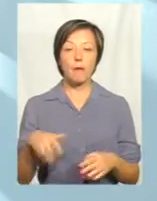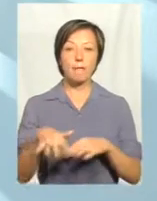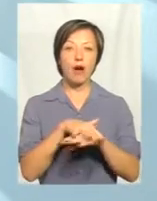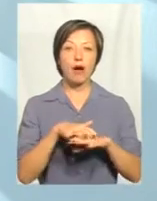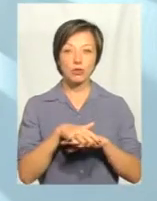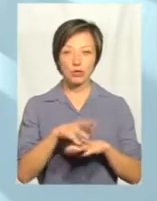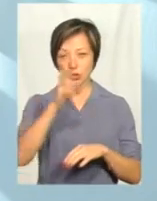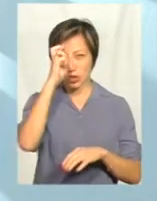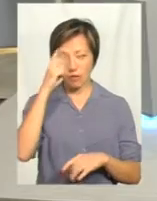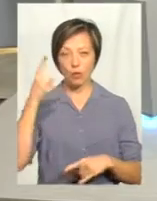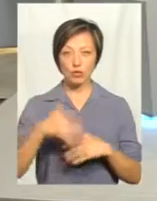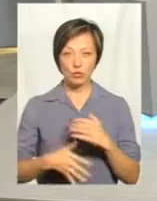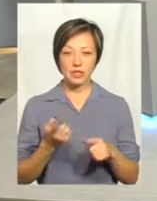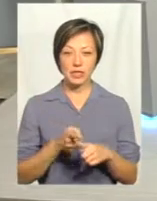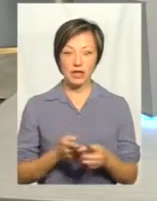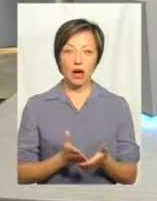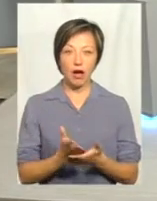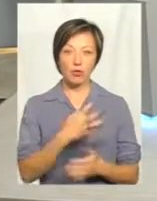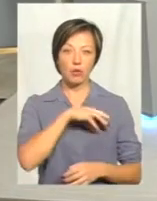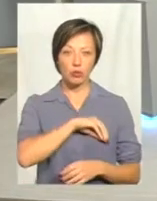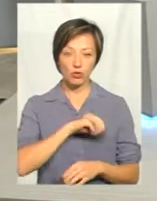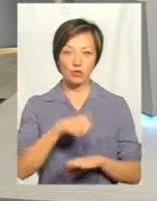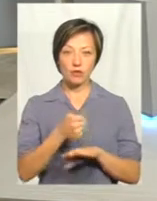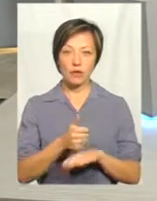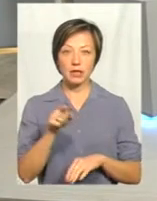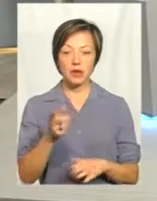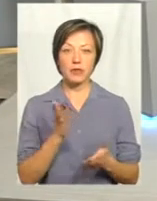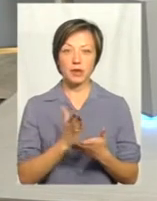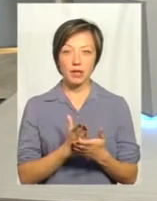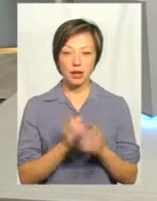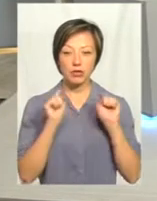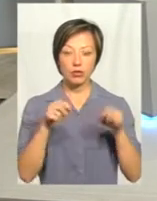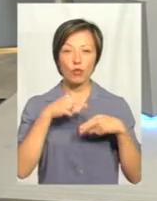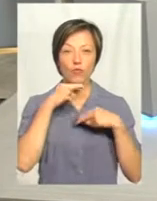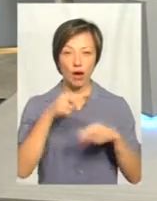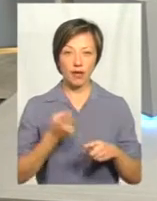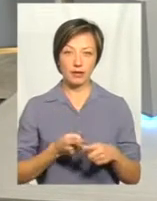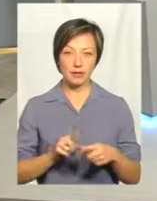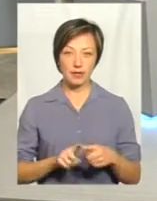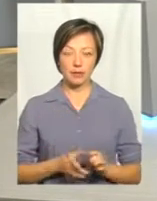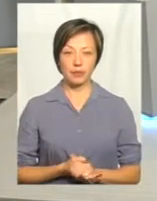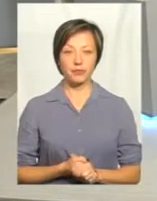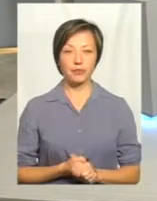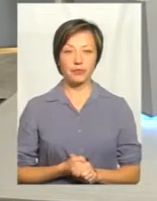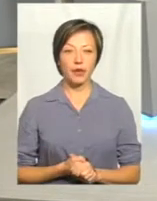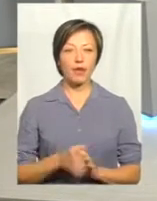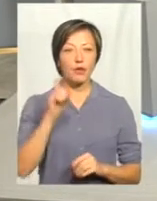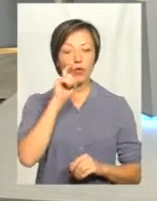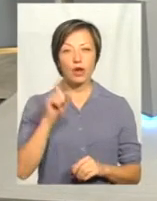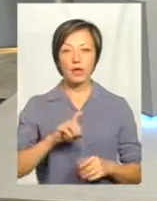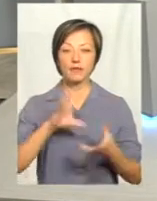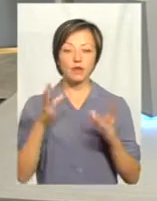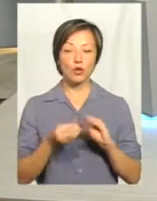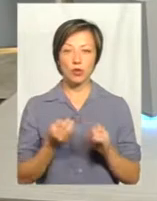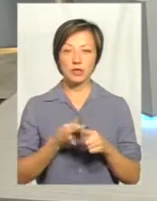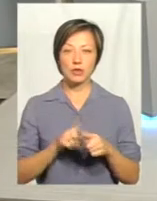держава там розуміє, що ця галузь приносить основні прибутки, і там є звернена на це така дуже увага і націленість. А в Україні в цілому ще